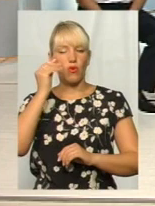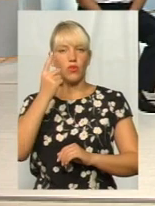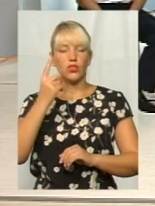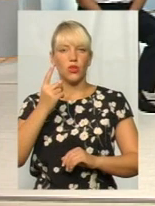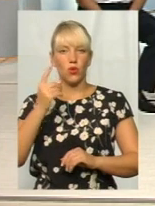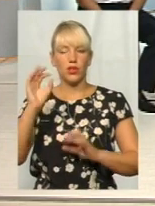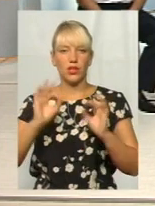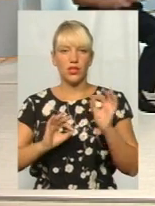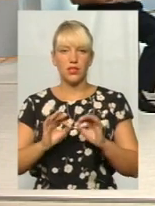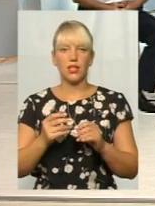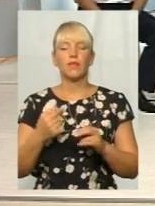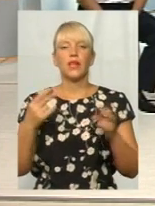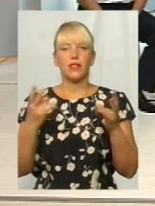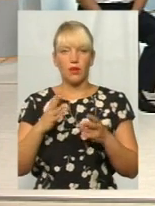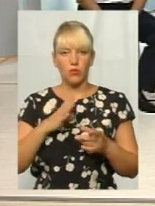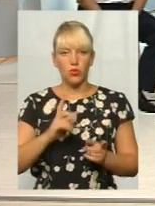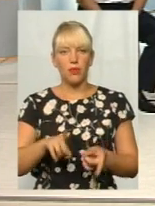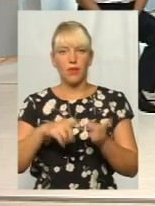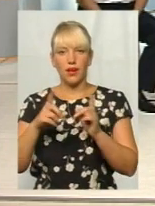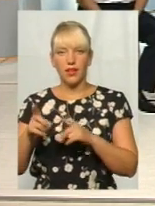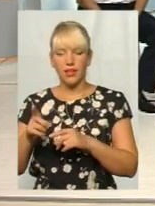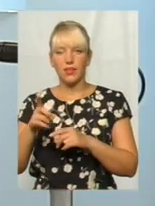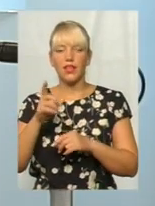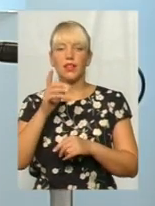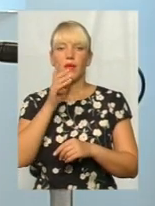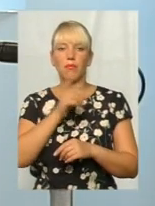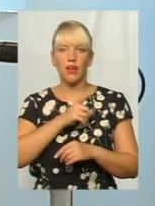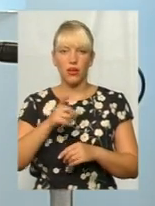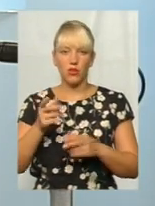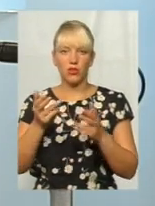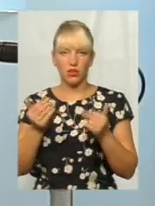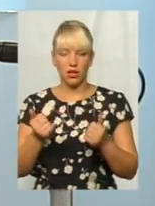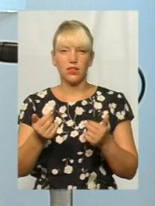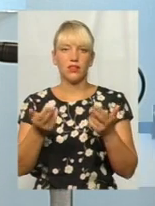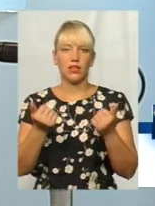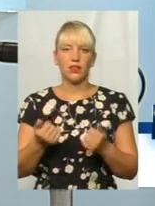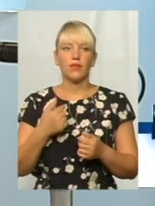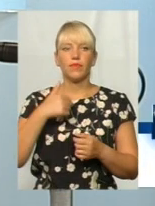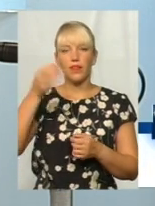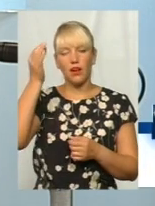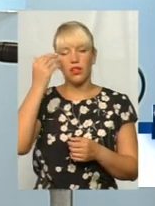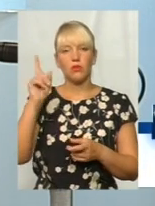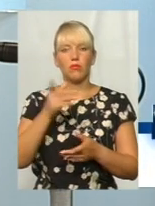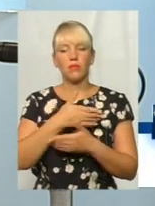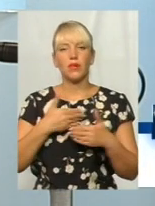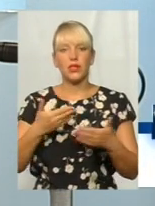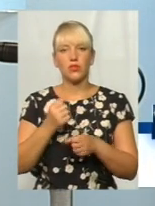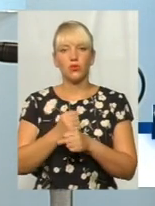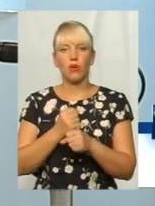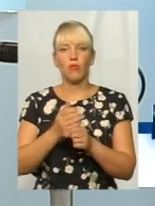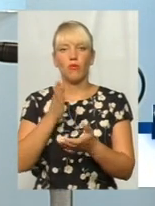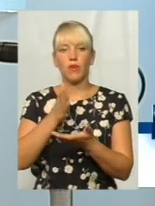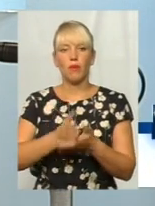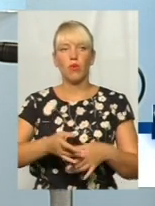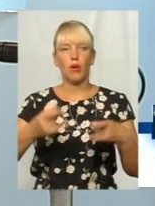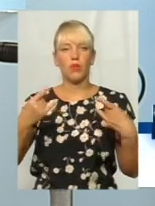бути все-таки перехідний період? Я вважаю, що має бути перехідний період. Нагадую глядачам, що працюємо для вас в прямому ефірі. Телефон 096